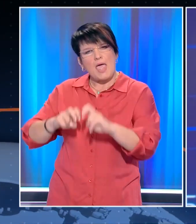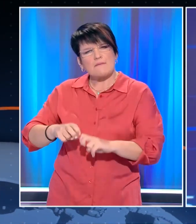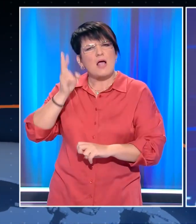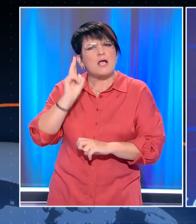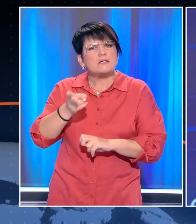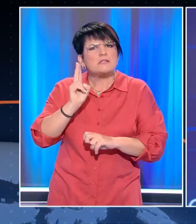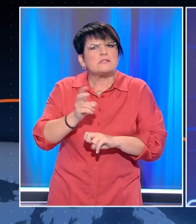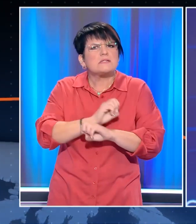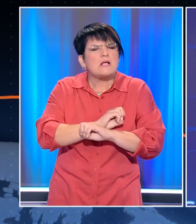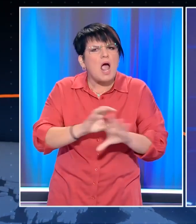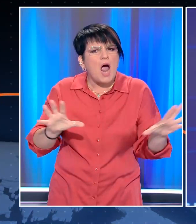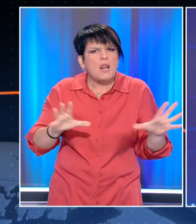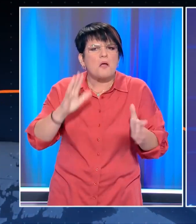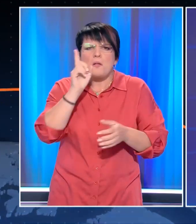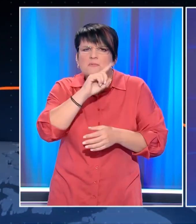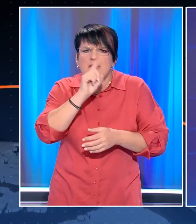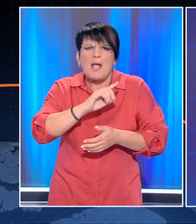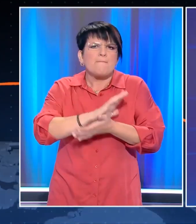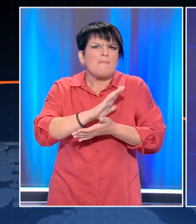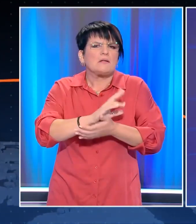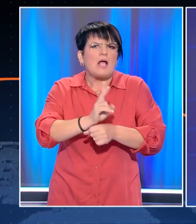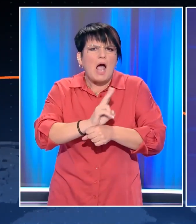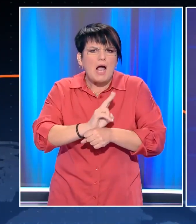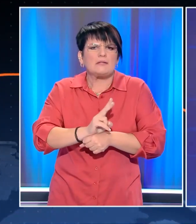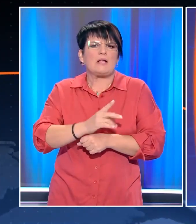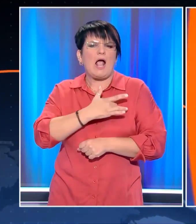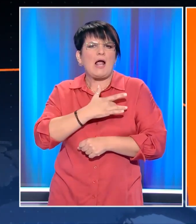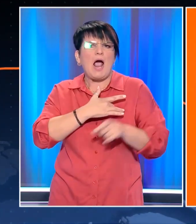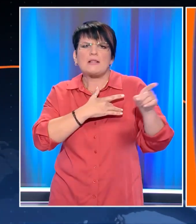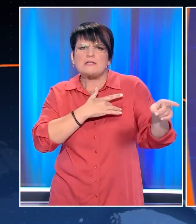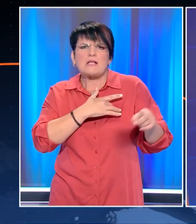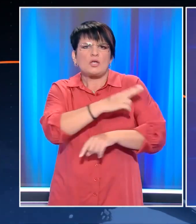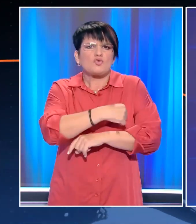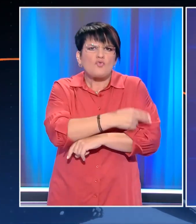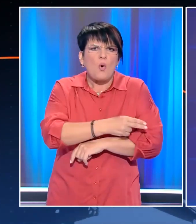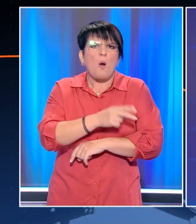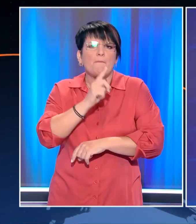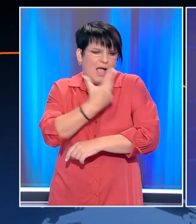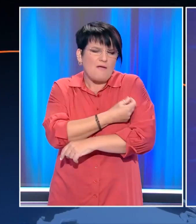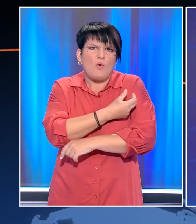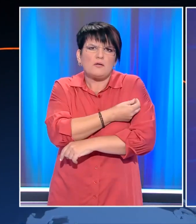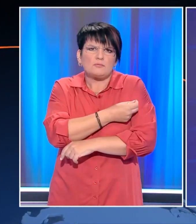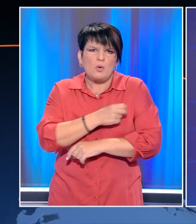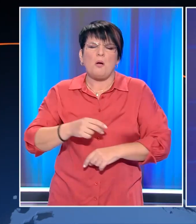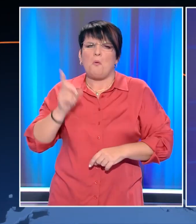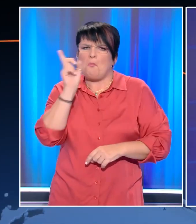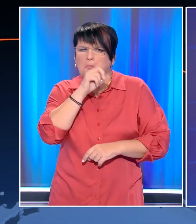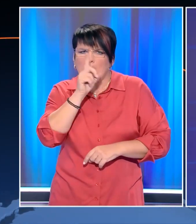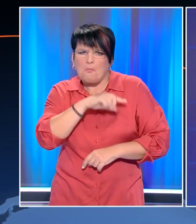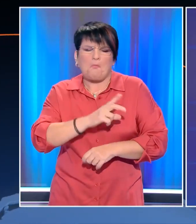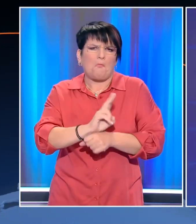σκάνδαλο με τα πλαστά πιστοποιητικά στο Κέντρο Υγείας του Παλαμά στην Καρδίτσα. Έως τώρα έχουν ταυτοποιηθεί δεκάδες Μαϊμού